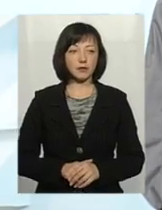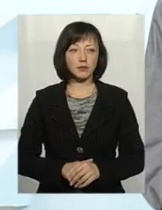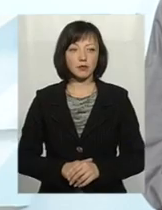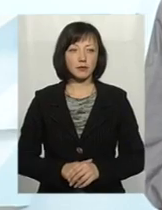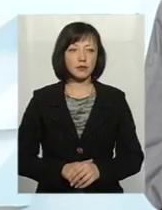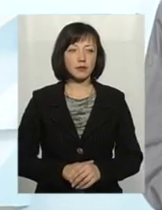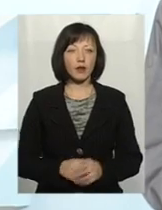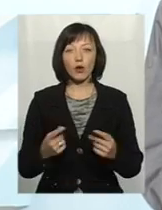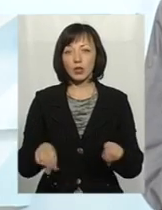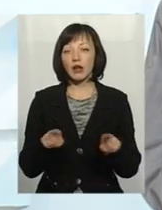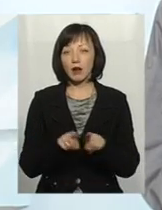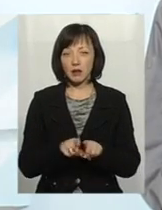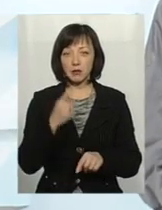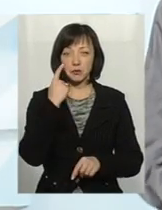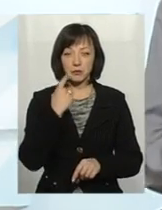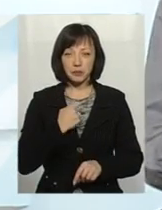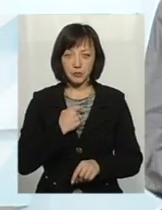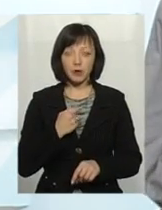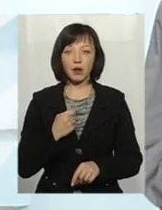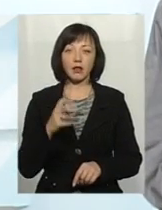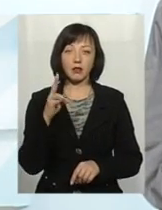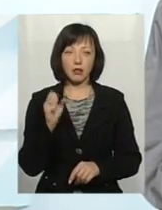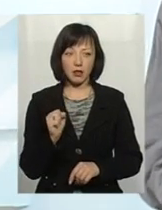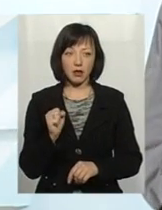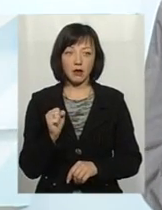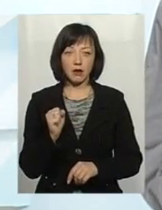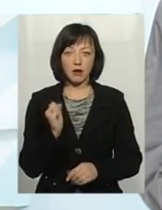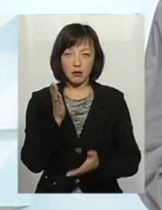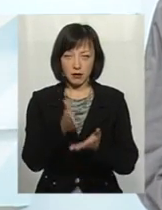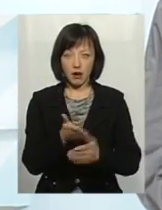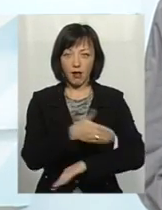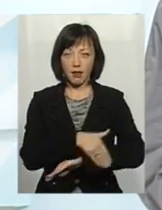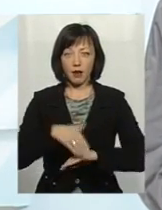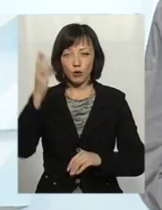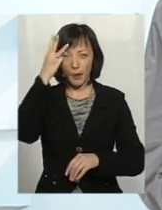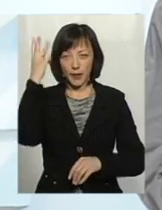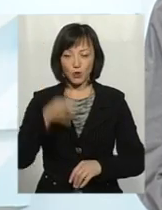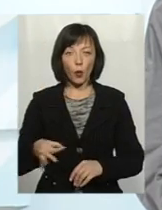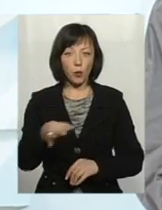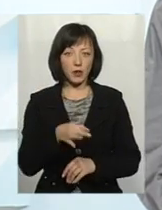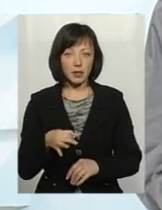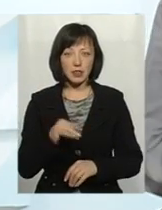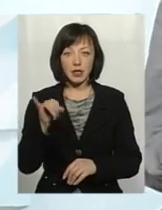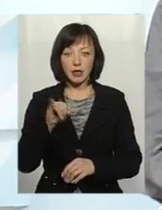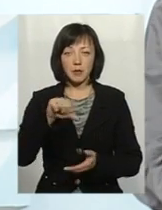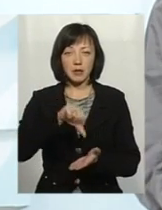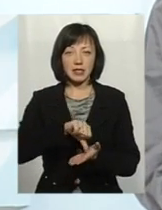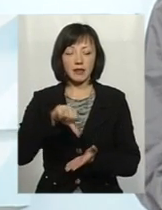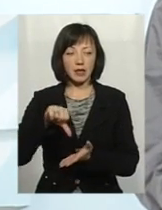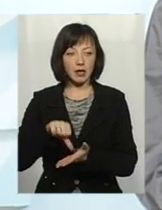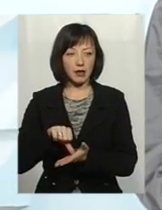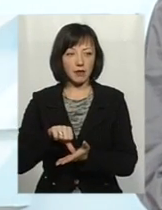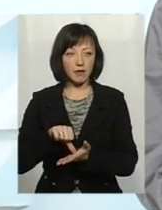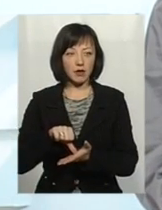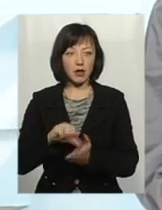Отакі от закиди на, власне, в город Хмельницької області і представників